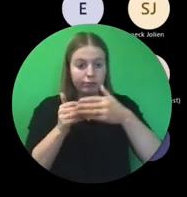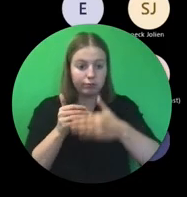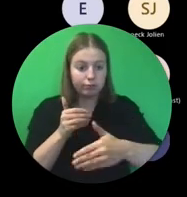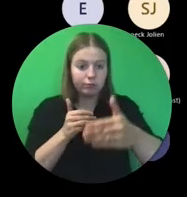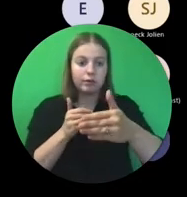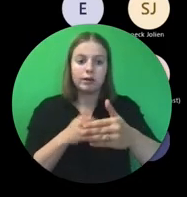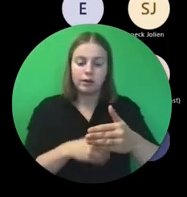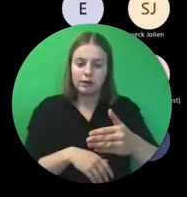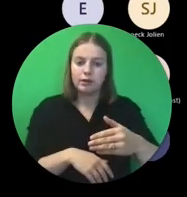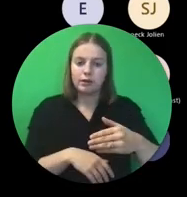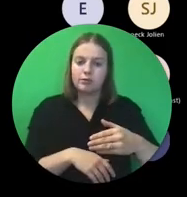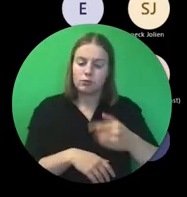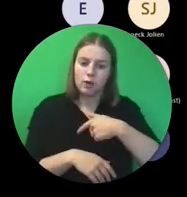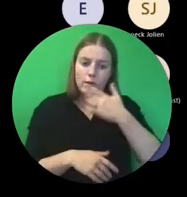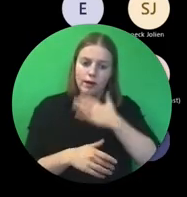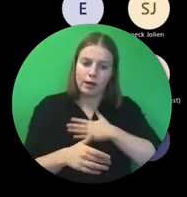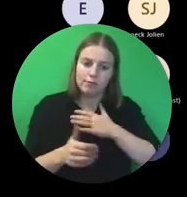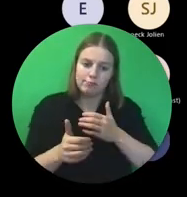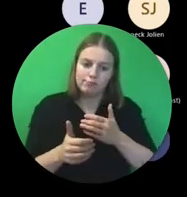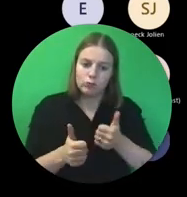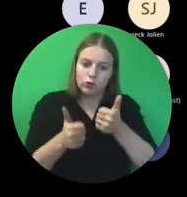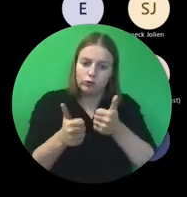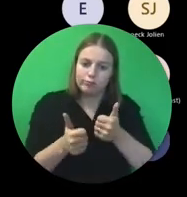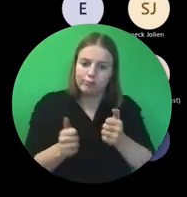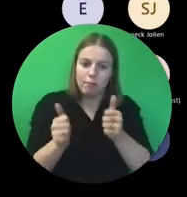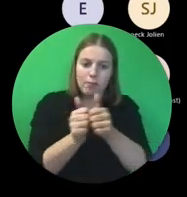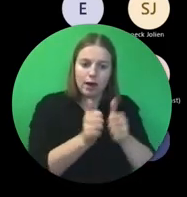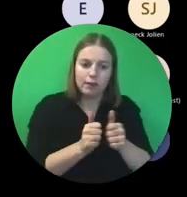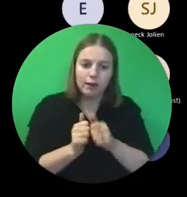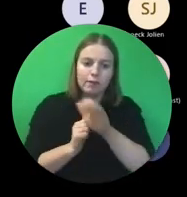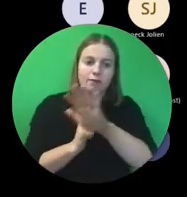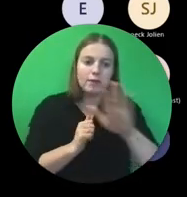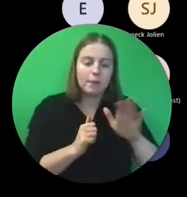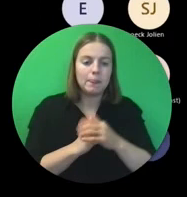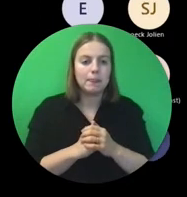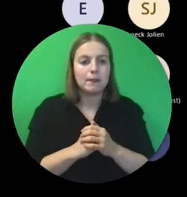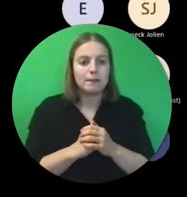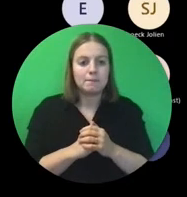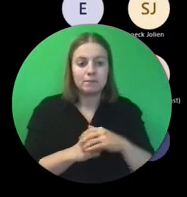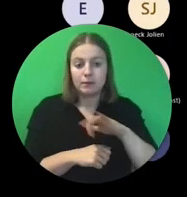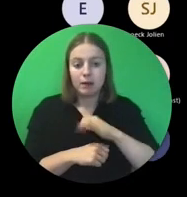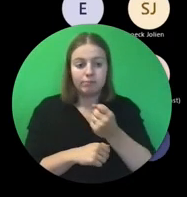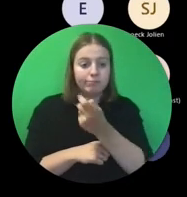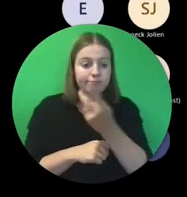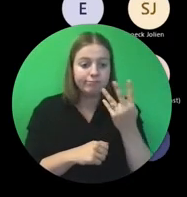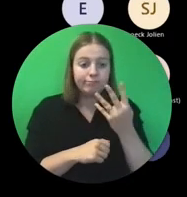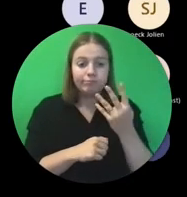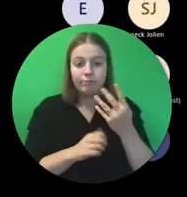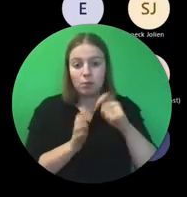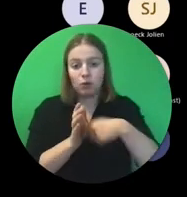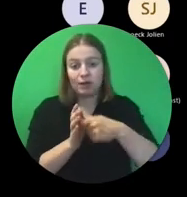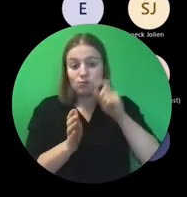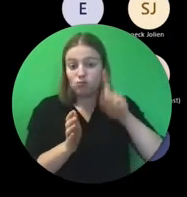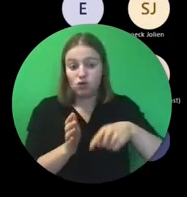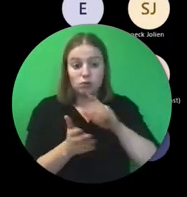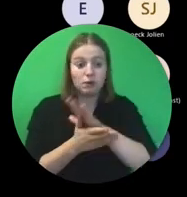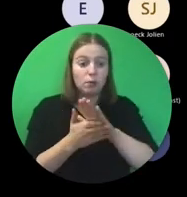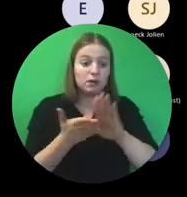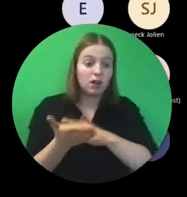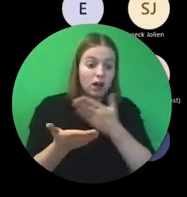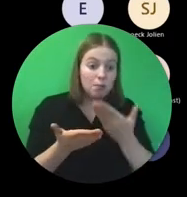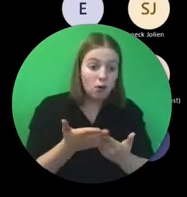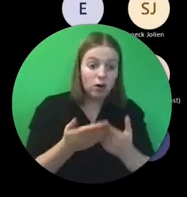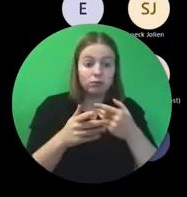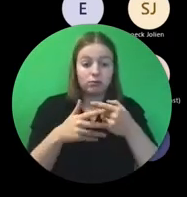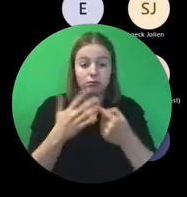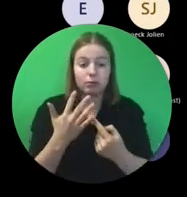hulpvaardige partner te zijn. Er zijn een aantal zaken in een project die nu eenmaal moeten, zoals bijvoorbeeld de rapportering. En daarin willen